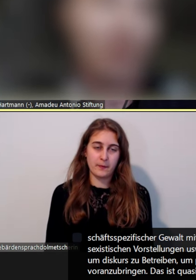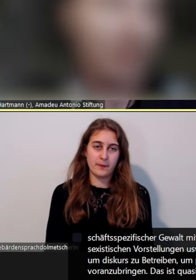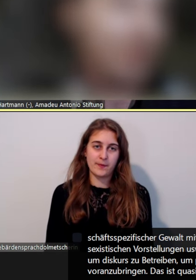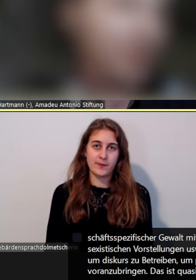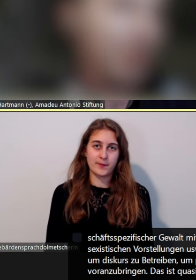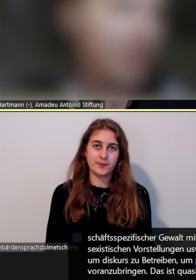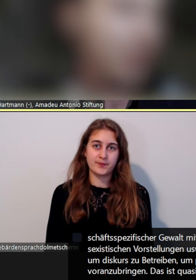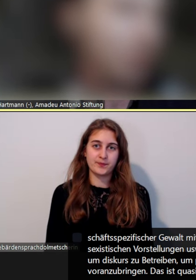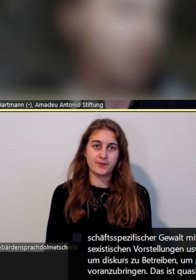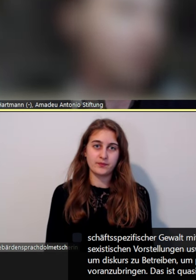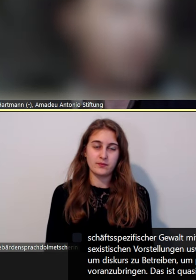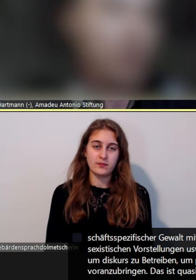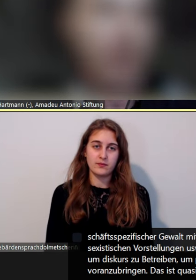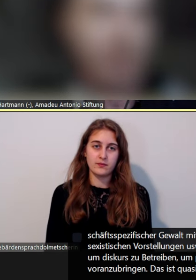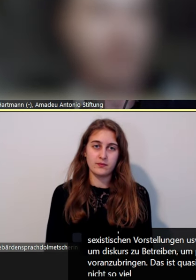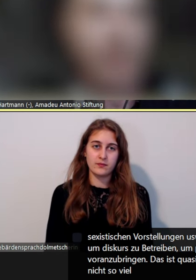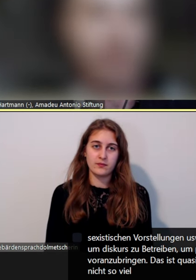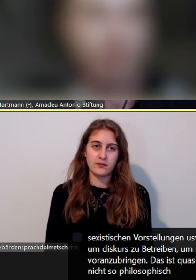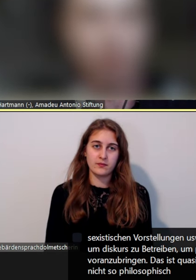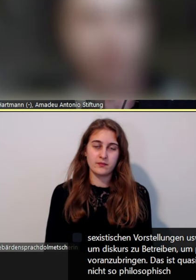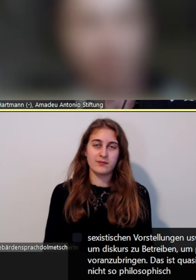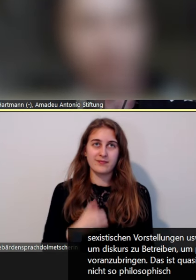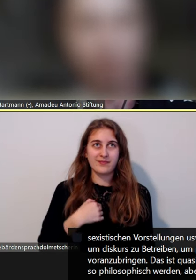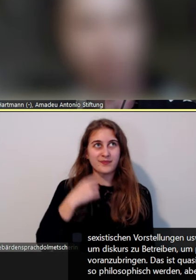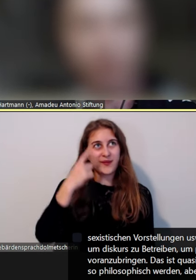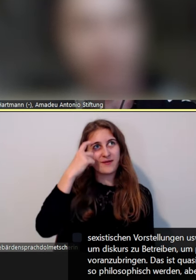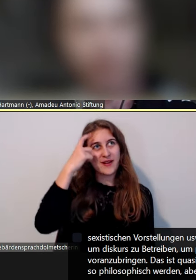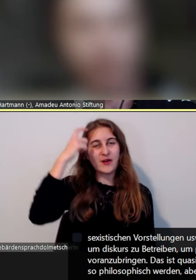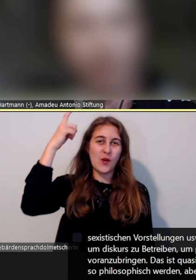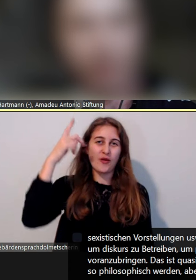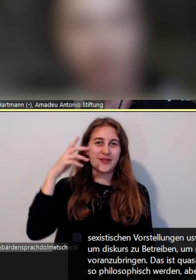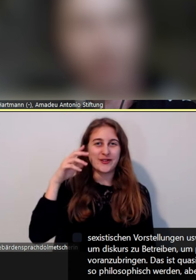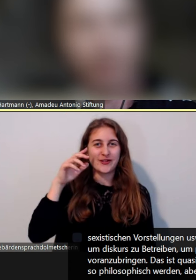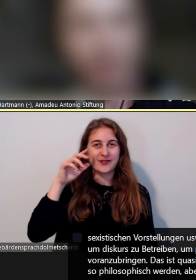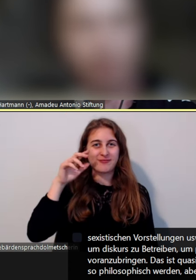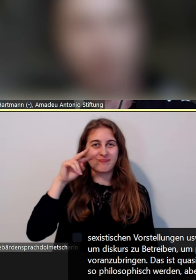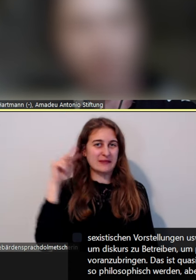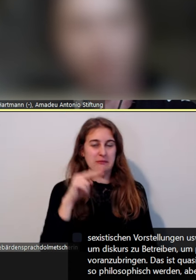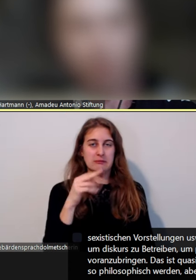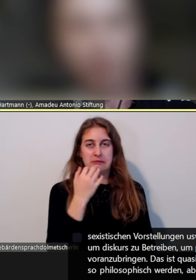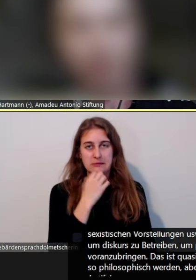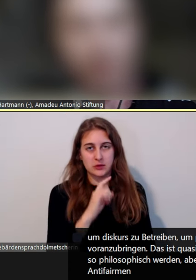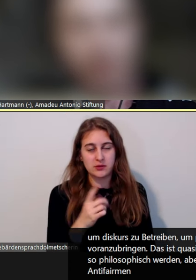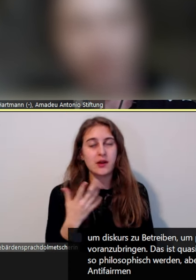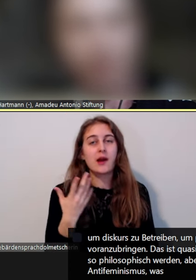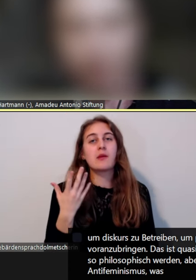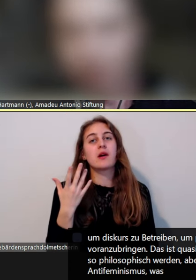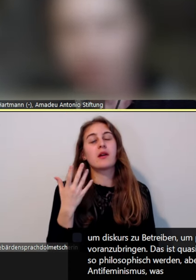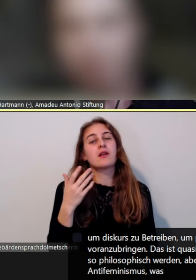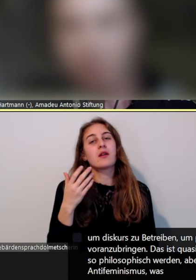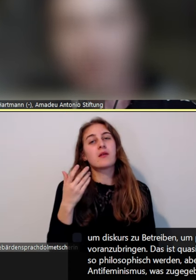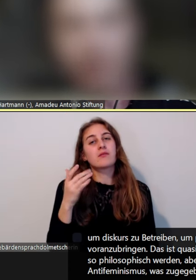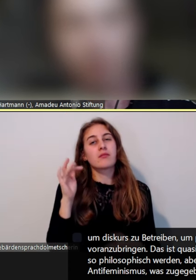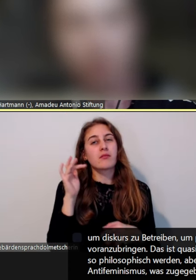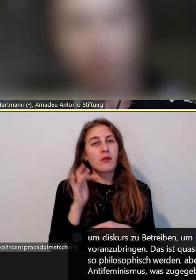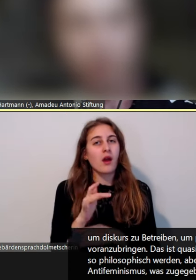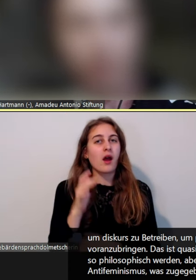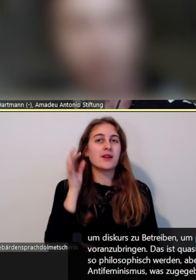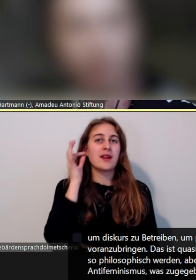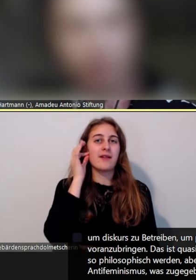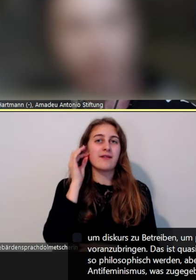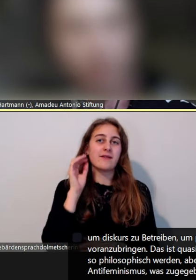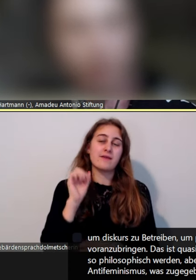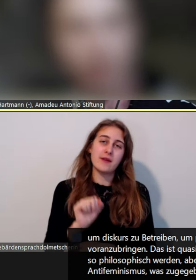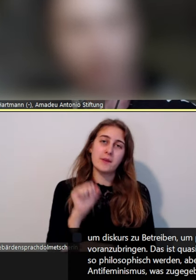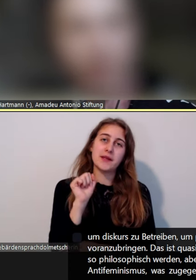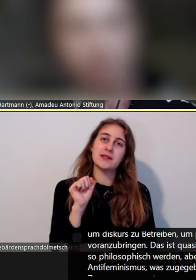ich will gar nicht so philosophisch werden, aber es hat für uns einfach den Vorteil, dass unter Antifeminismus, was zugegebenermaßen ja auch ein